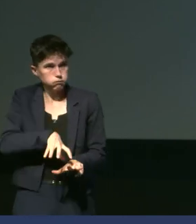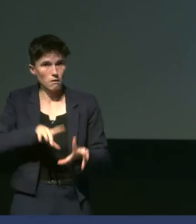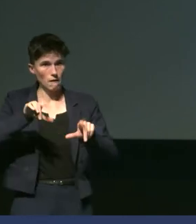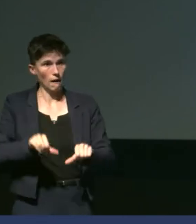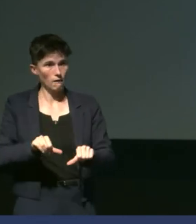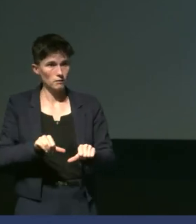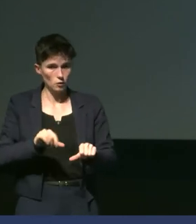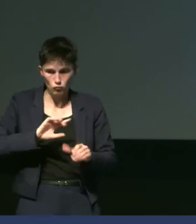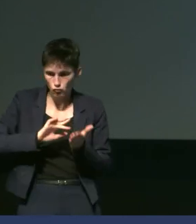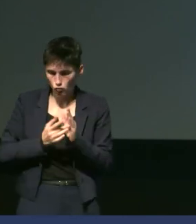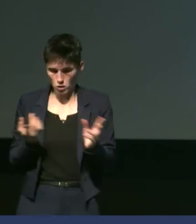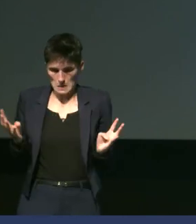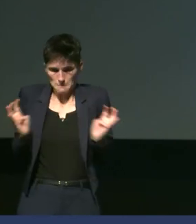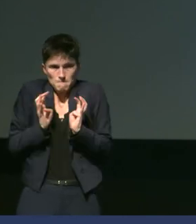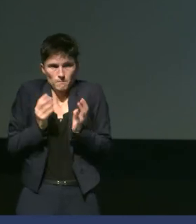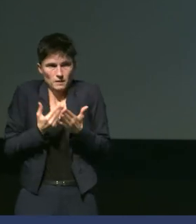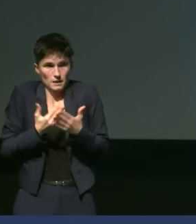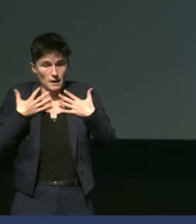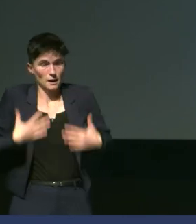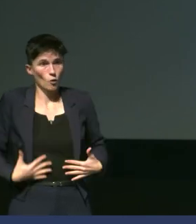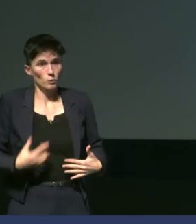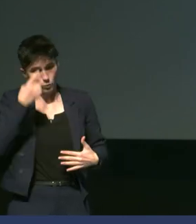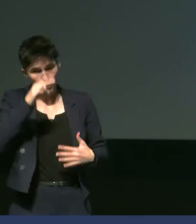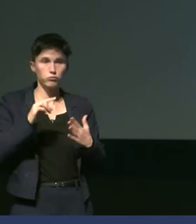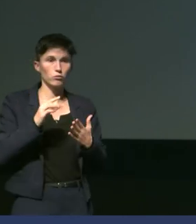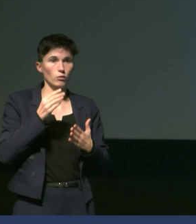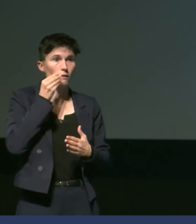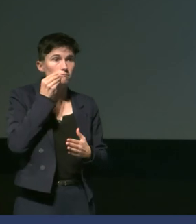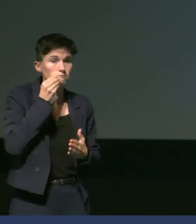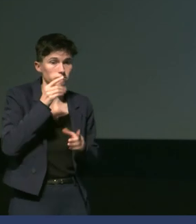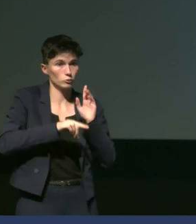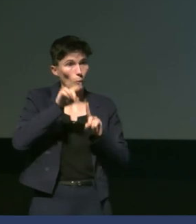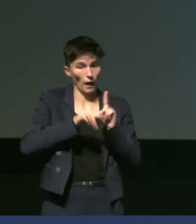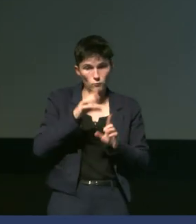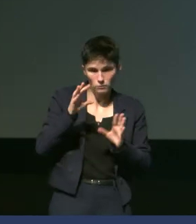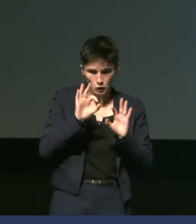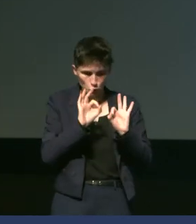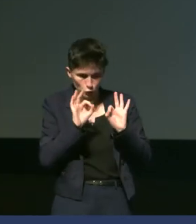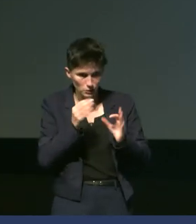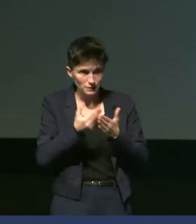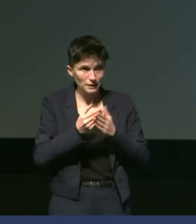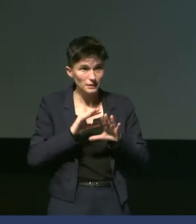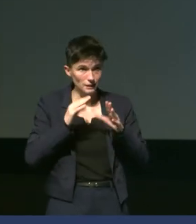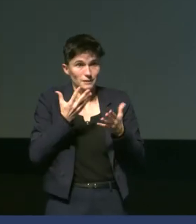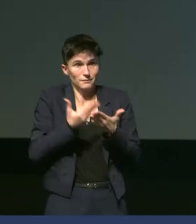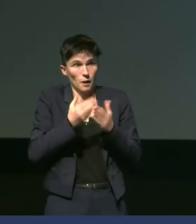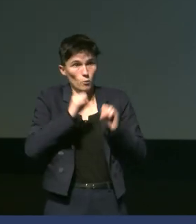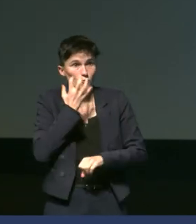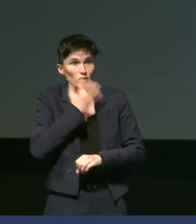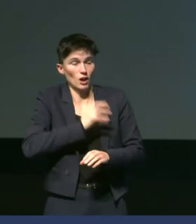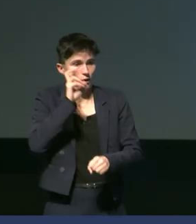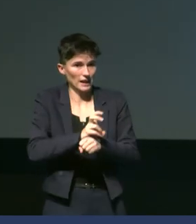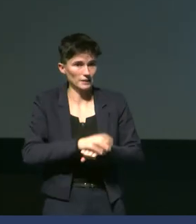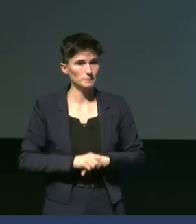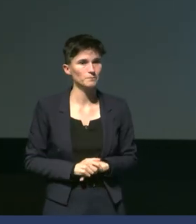les uns aux autres. Et c'est un comportement de thermorégulation de groupe, en fait. C'est comme ça qu vont réussir à maintenir leur chaleur. Et juste